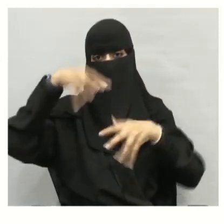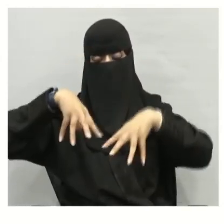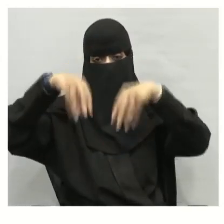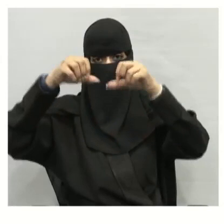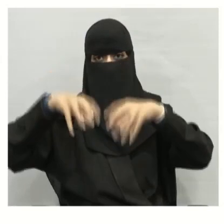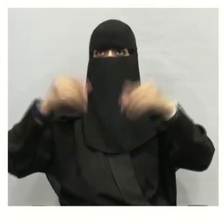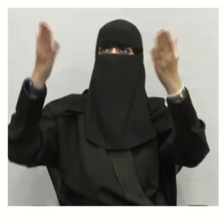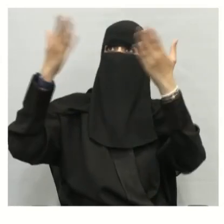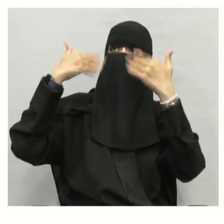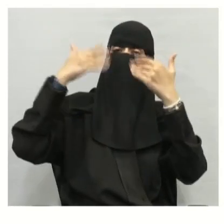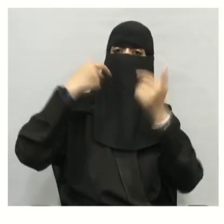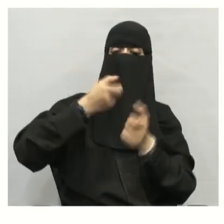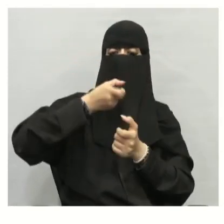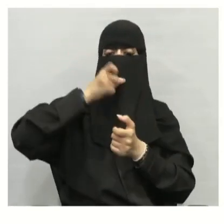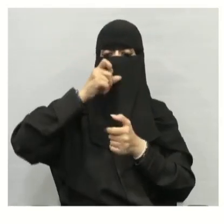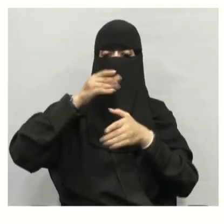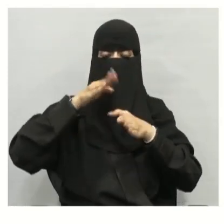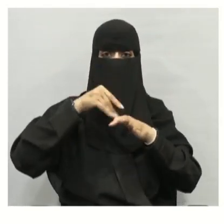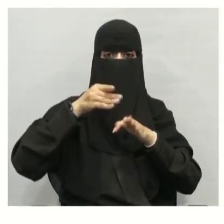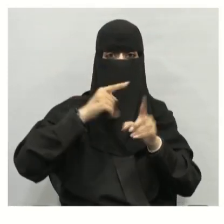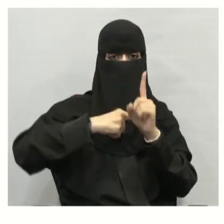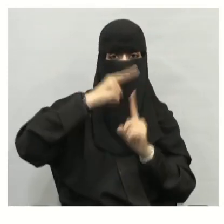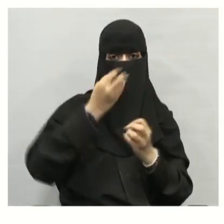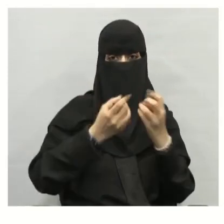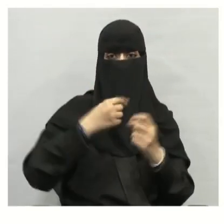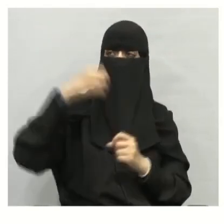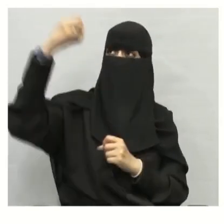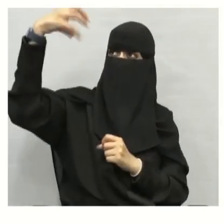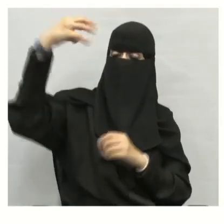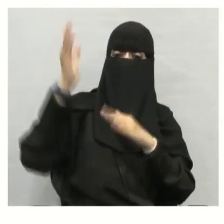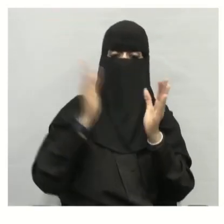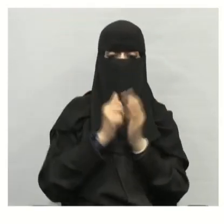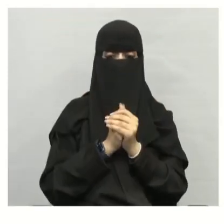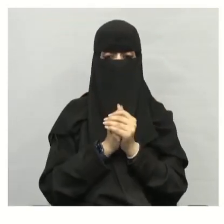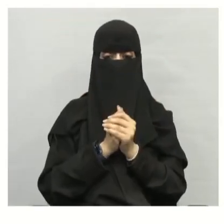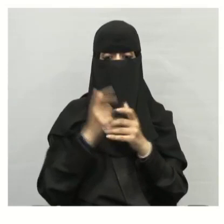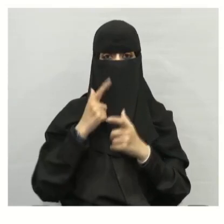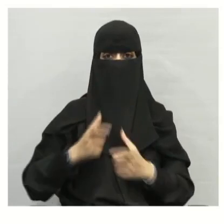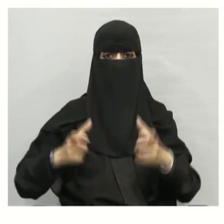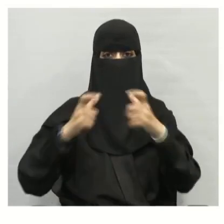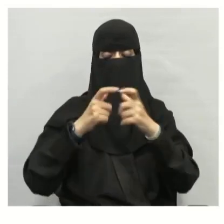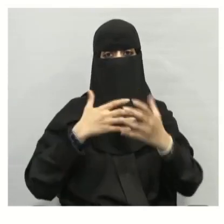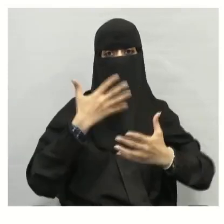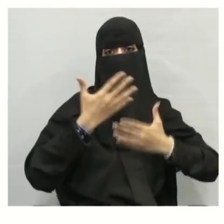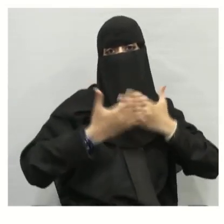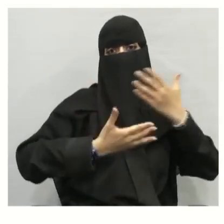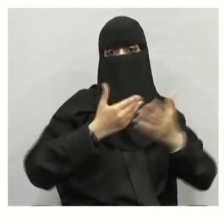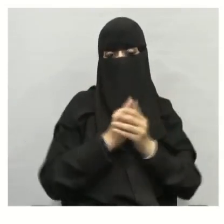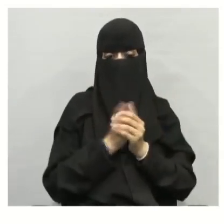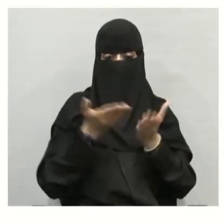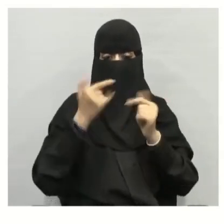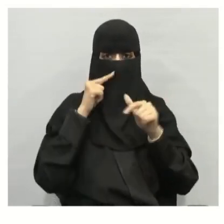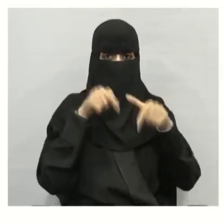الهواء، الماء، درجة الحرارة وضوء الشمس الجماعة الحيوية